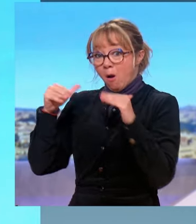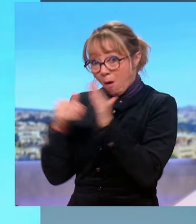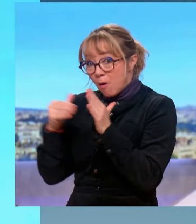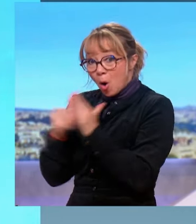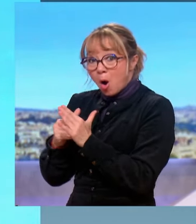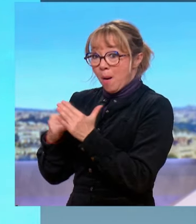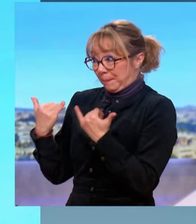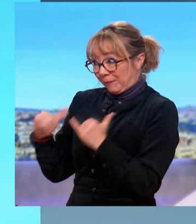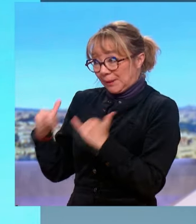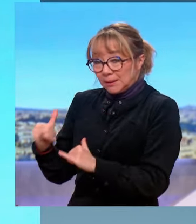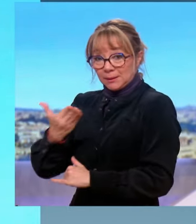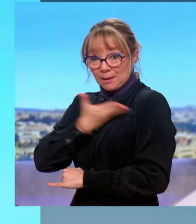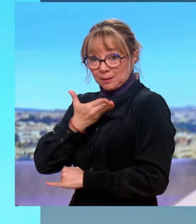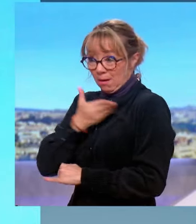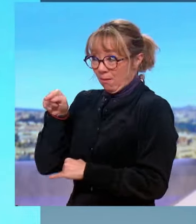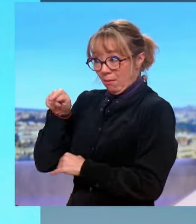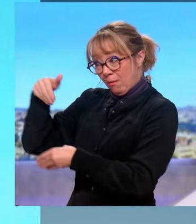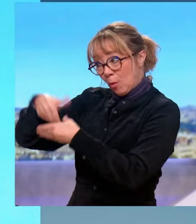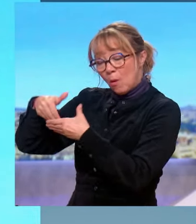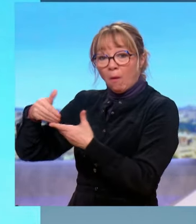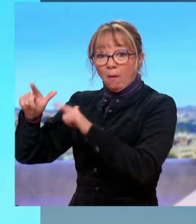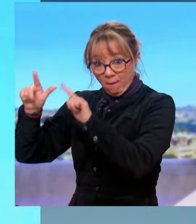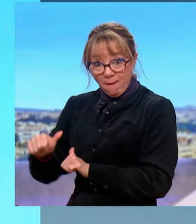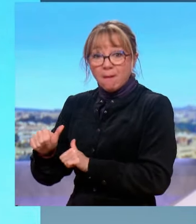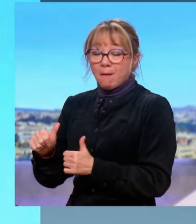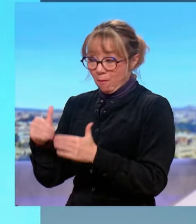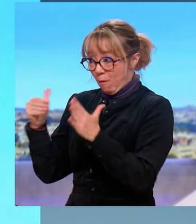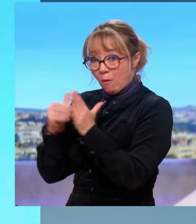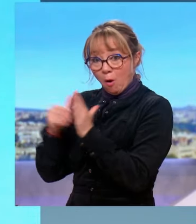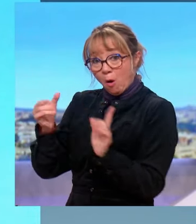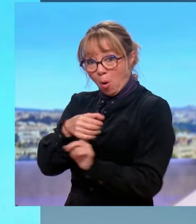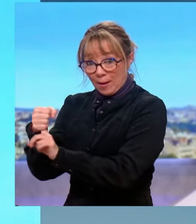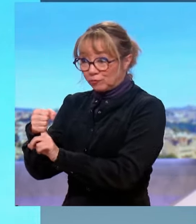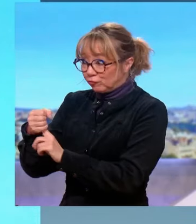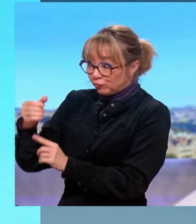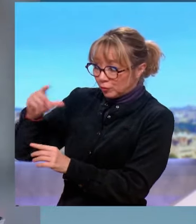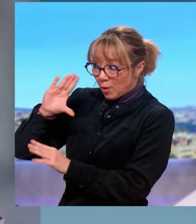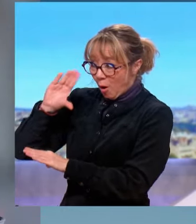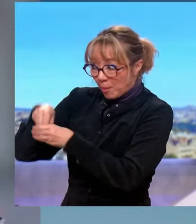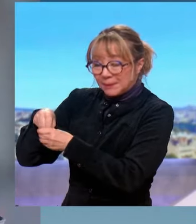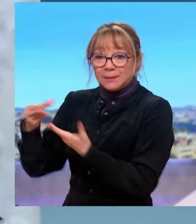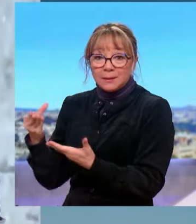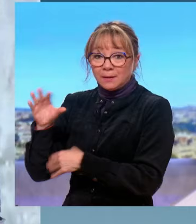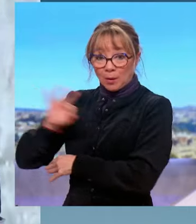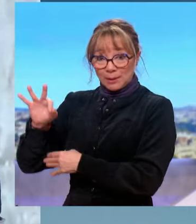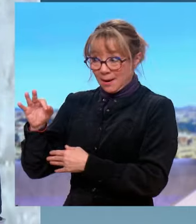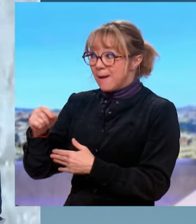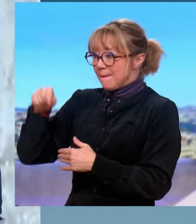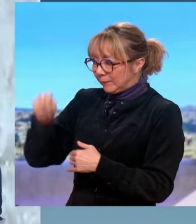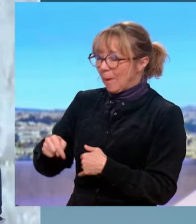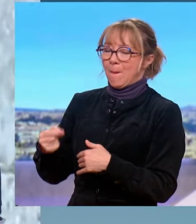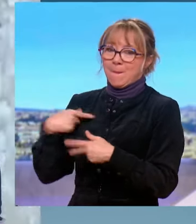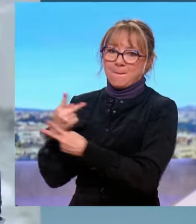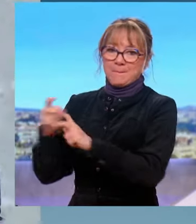otages à Gaza, dont des Français. Nous ne l'oublions pas. donc, il faut que la paix puisse revenir pour protéger les civils